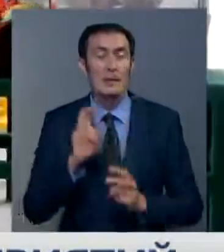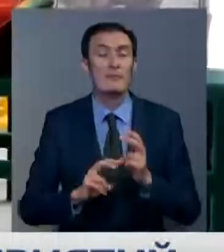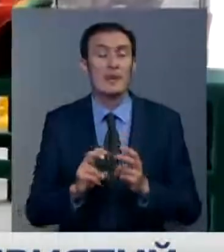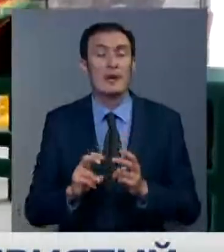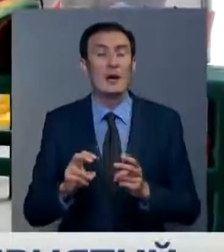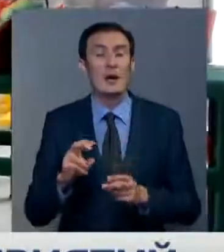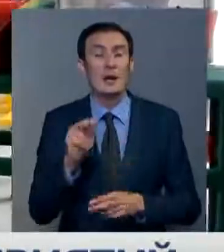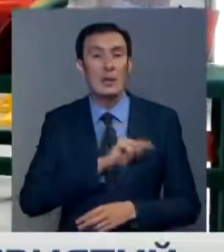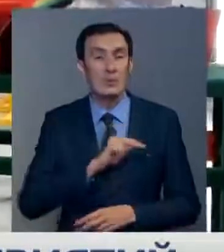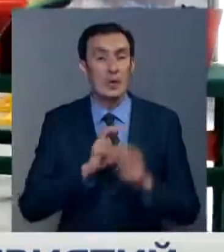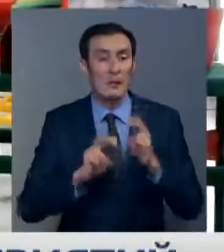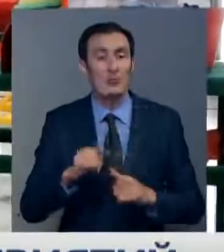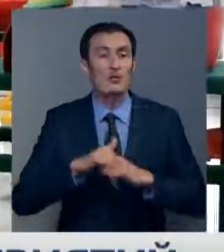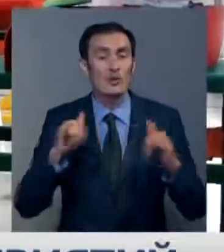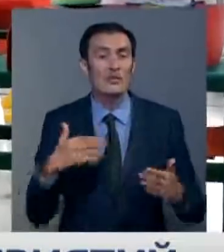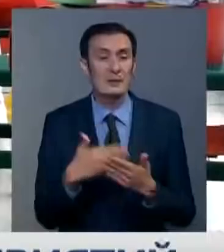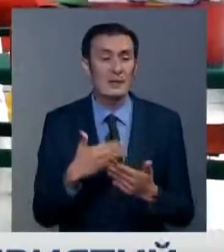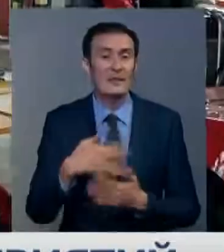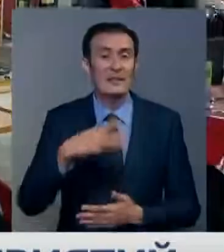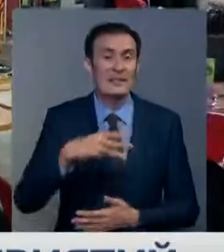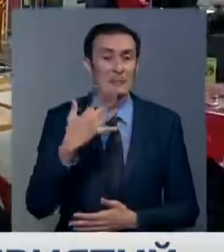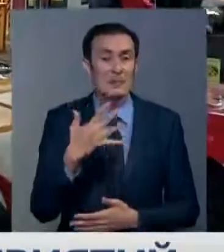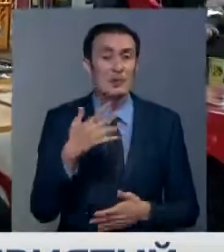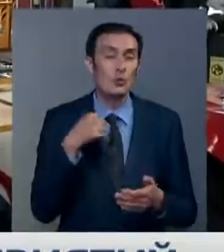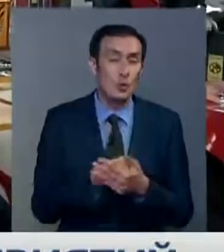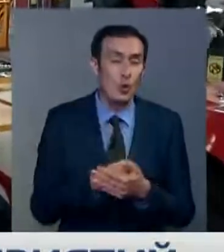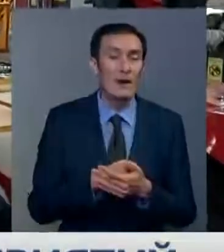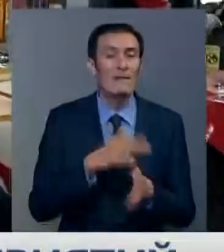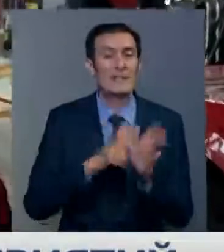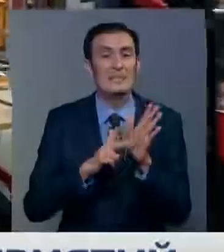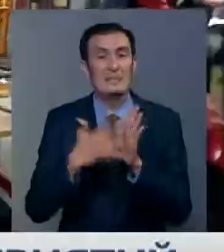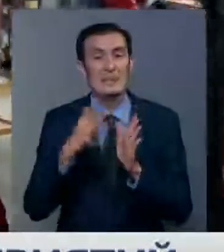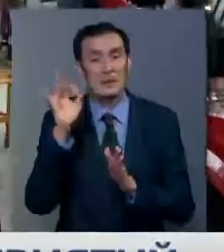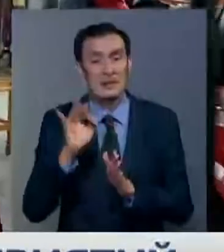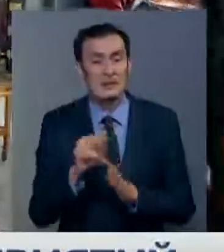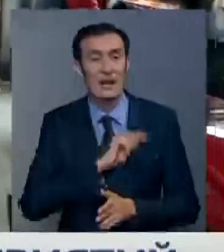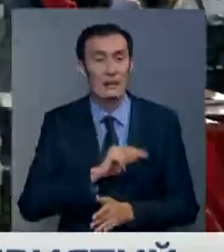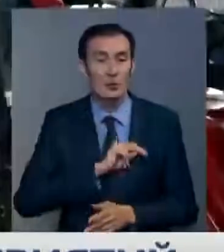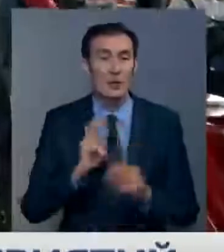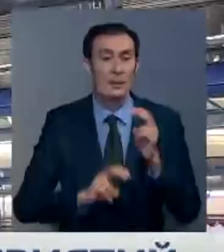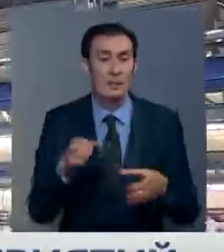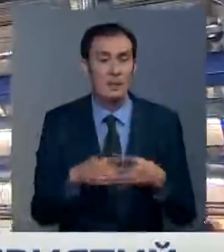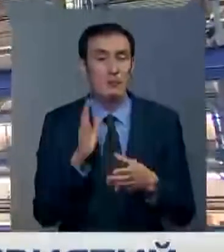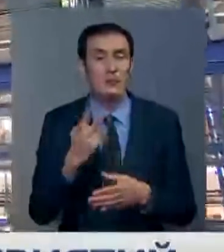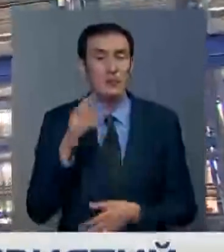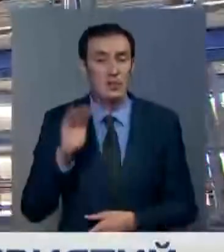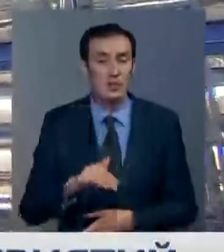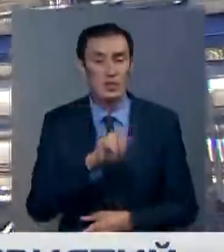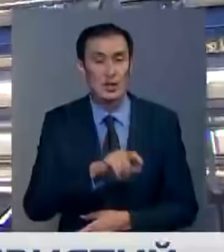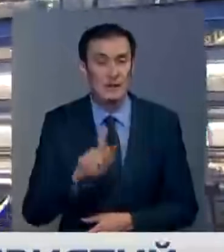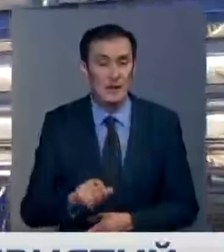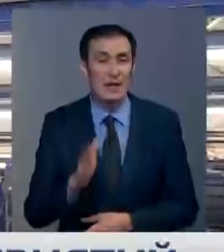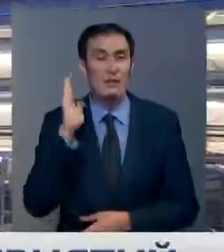загруженность предприятий увеличится в среднем с 35 до 85%. Работать на этих предприятиях будут 2000 человек.